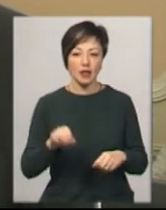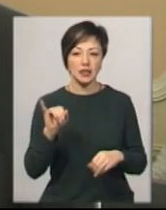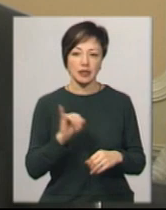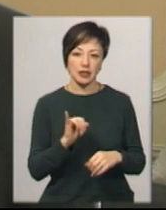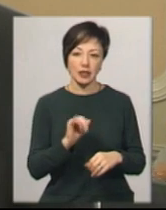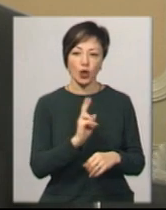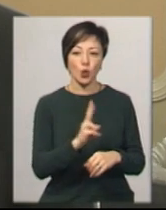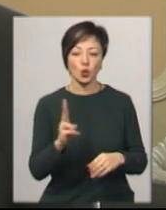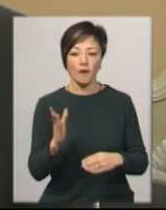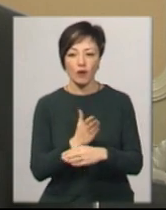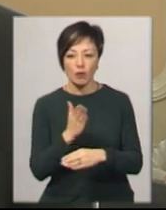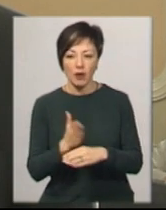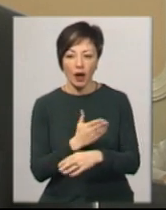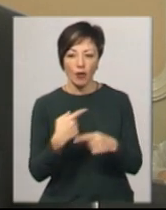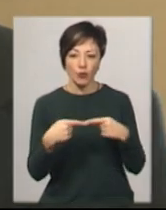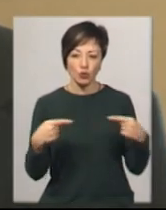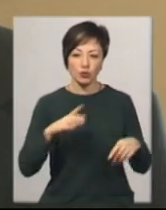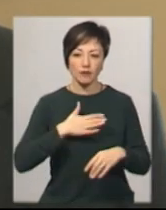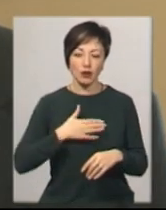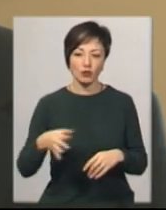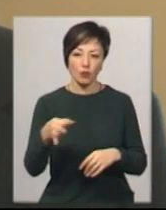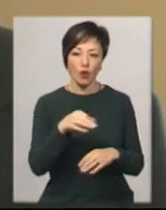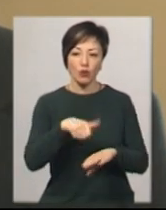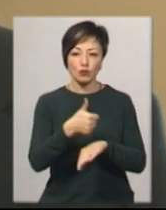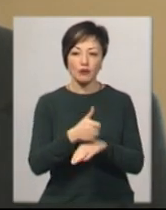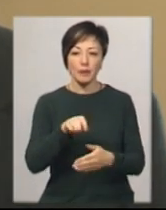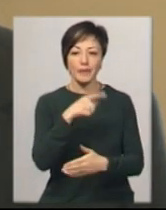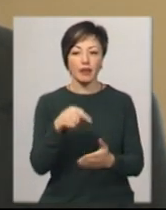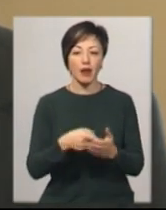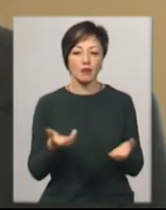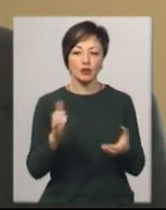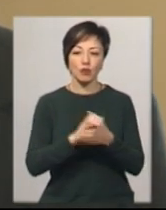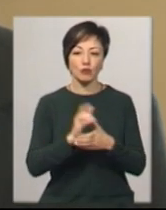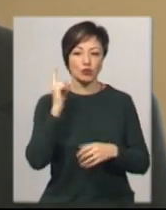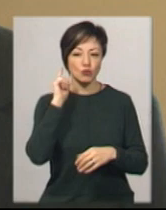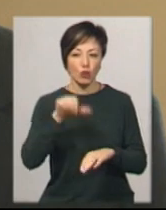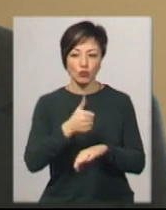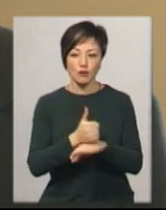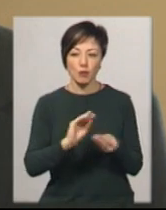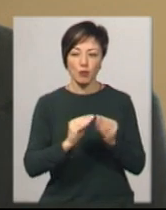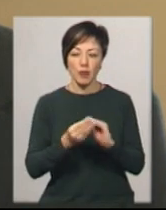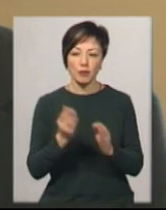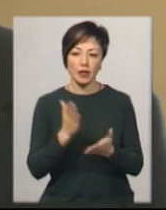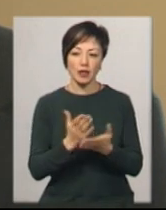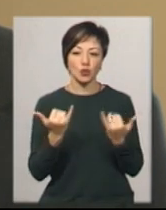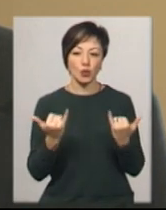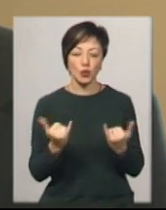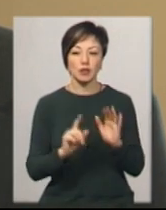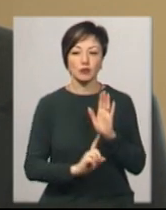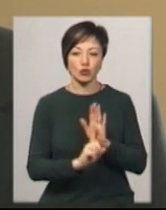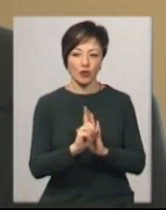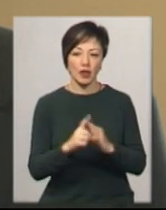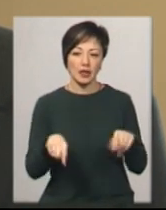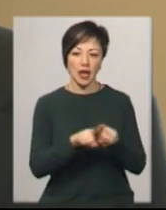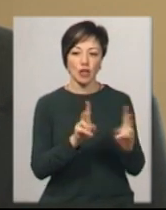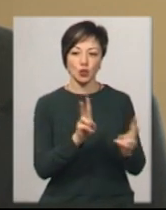тих, хто виробляють певну продукцію в нашій області. Основне питання – познайомитися, почути про основні проблеми, які є на сьогодні, і започаткувати